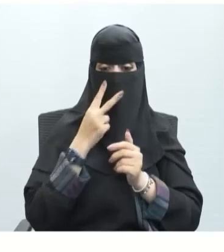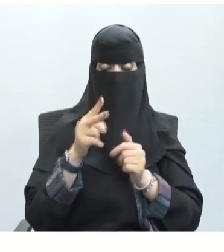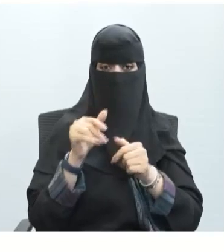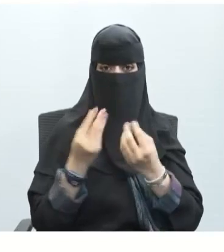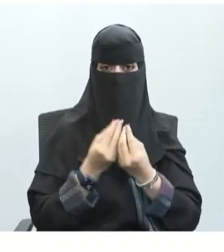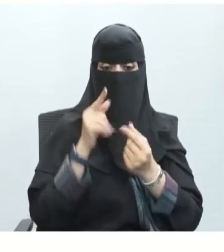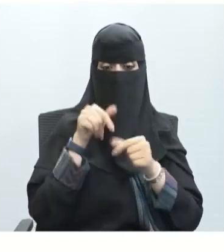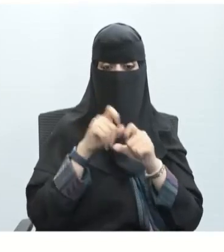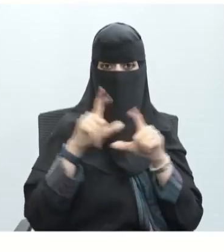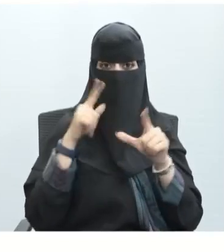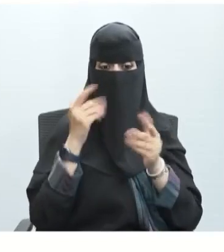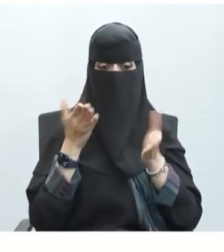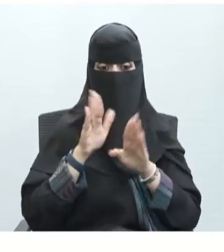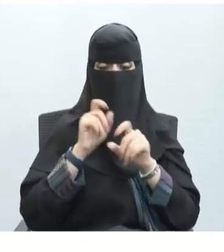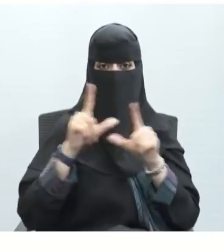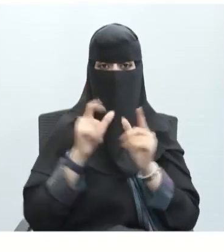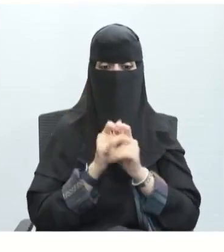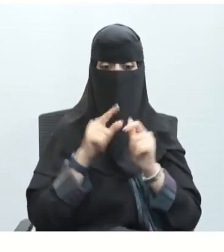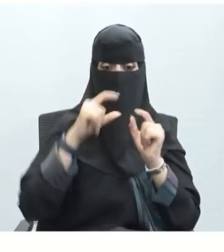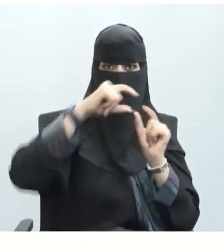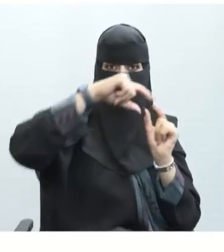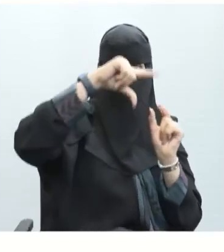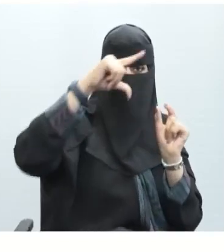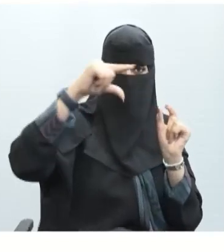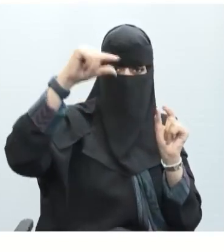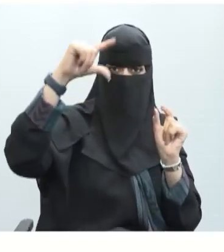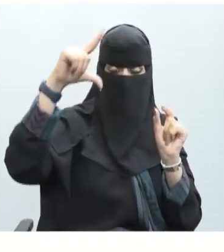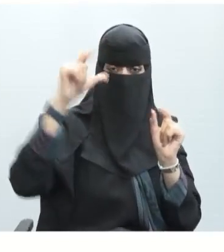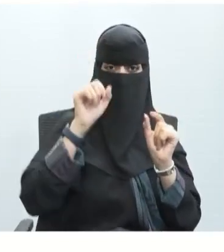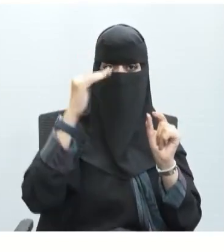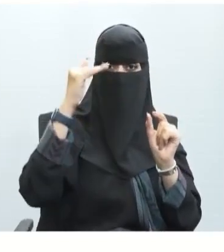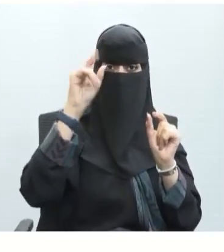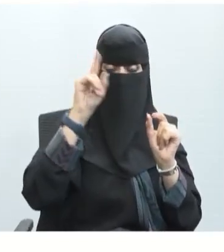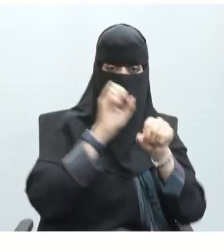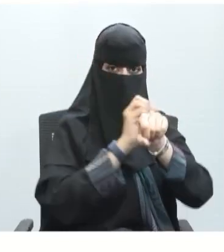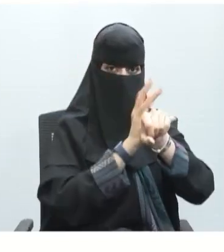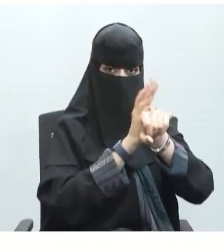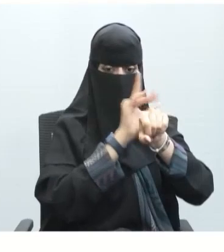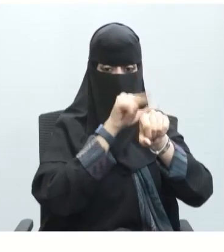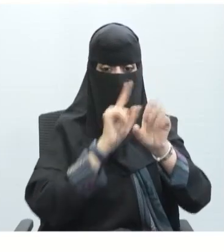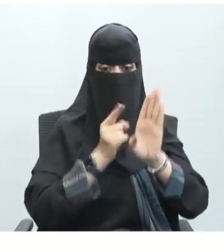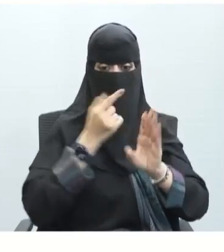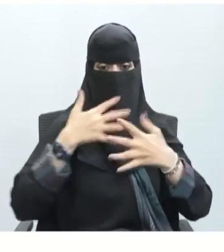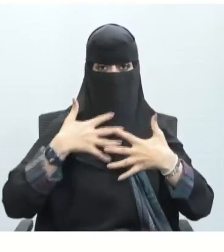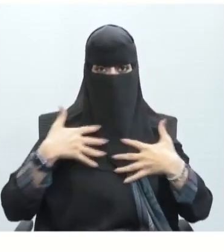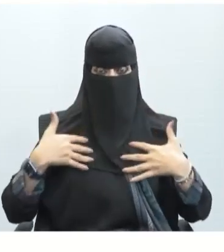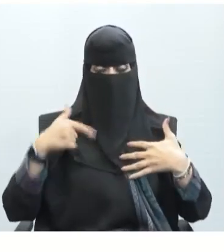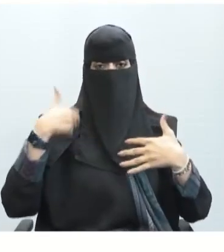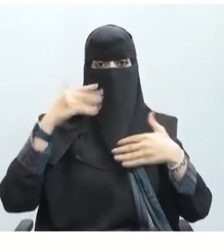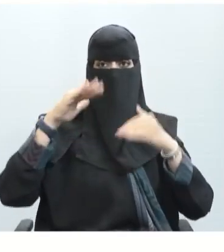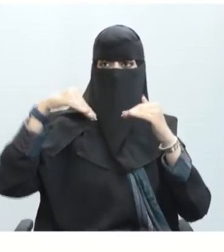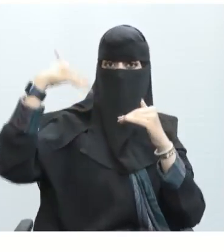إذن هنا بشكل أكبر أظهرنا الصورة كاملة التي أظهرها في الكتاب اتفقنا أنه في مرحة الراحة كانت تكون خلية